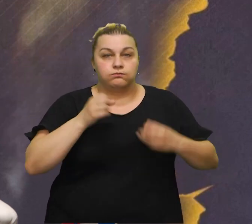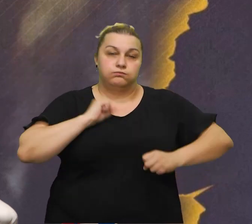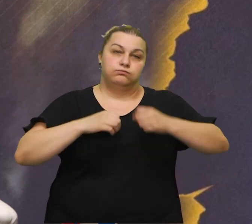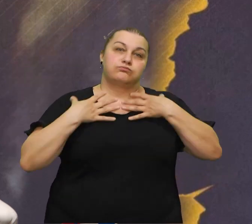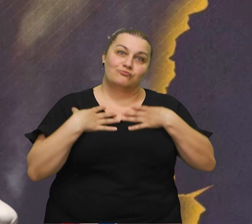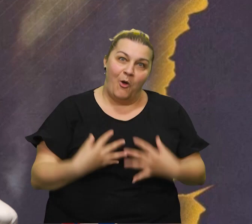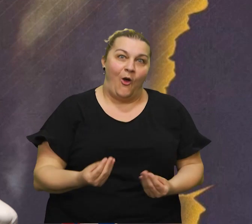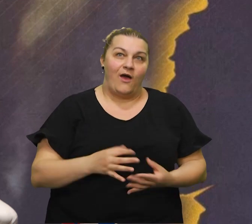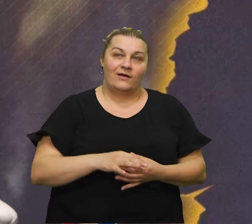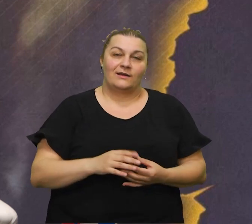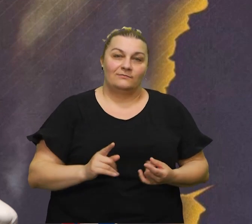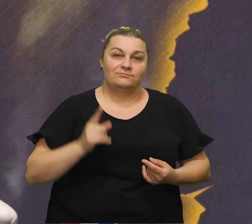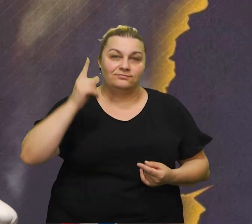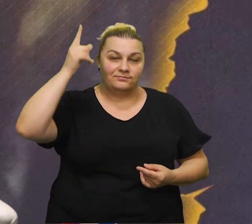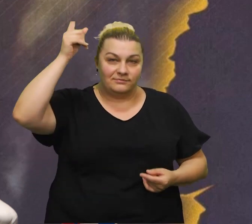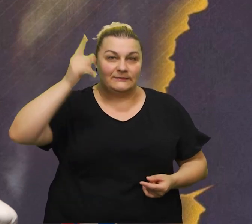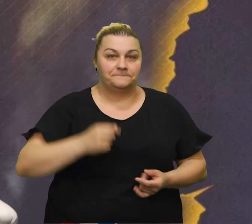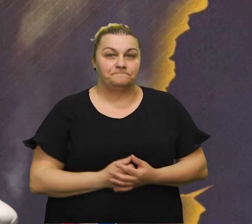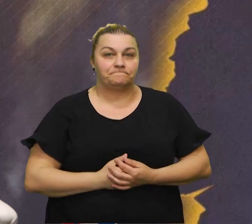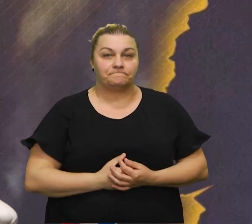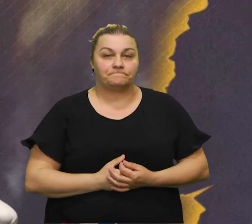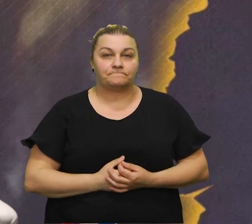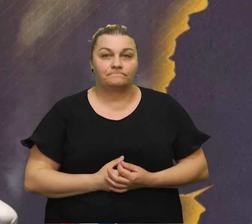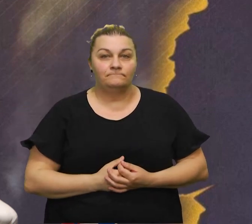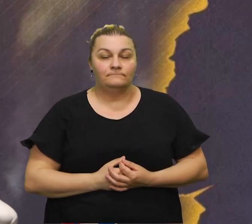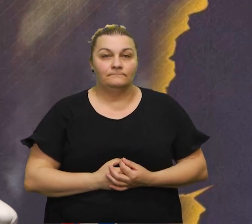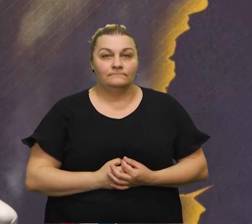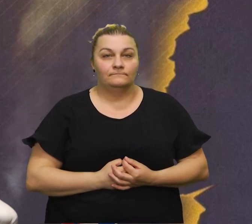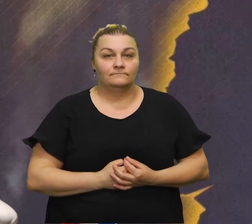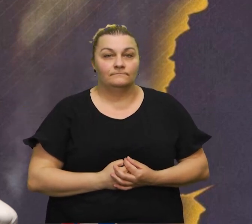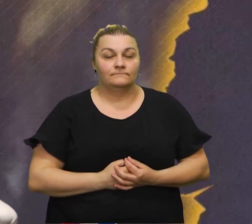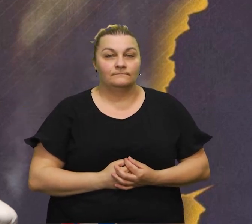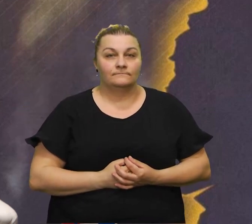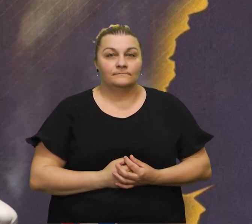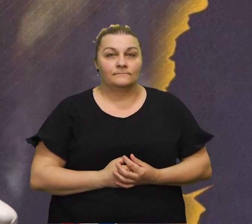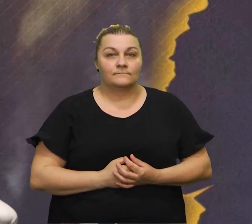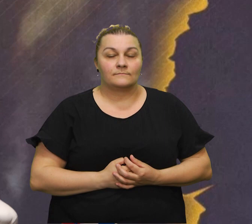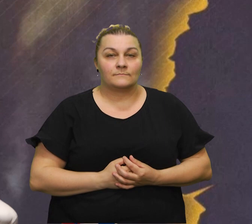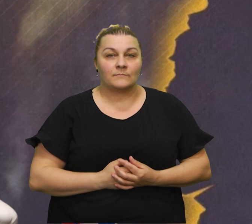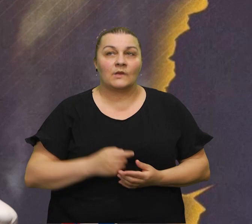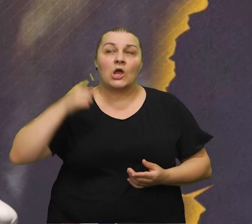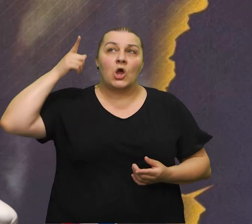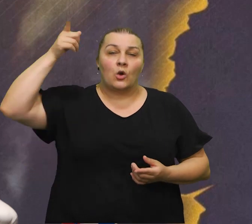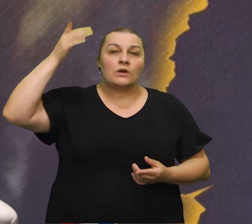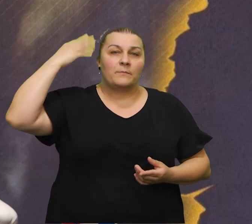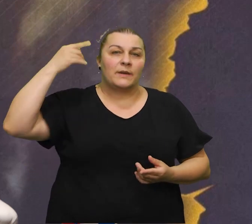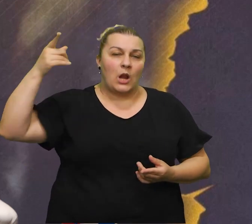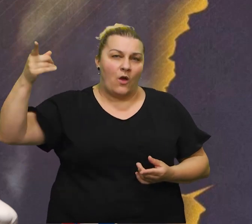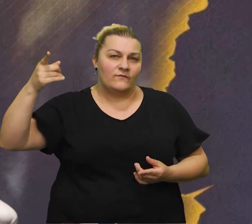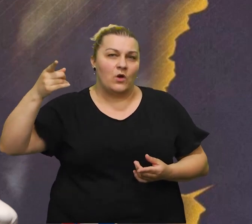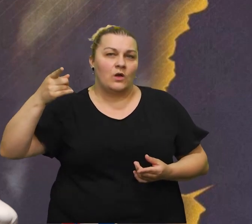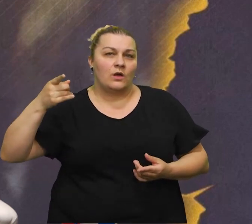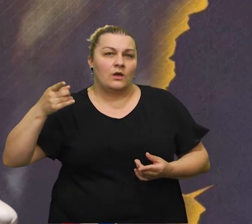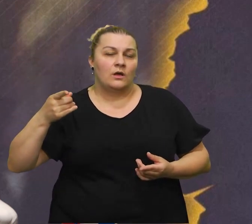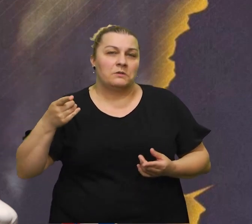što sam morio a majke i nakon toga gore je neke retali od te jugoslavijeske nije nije